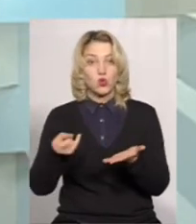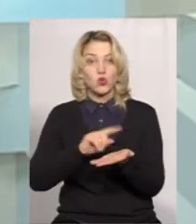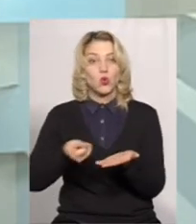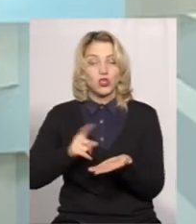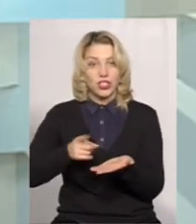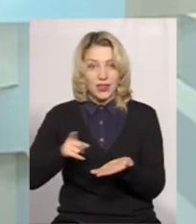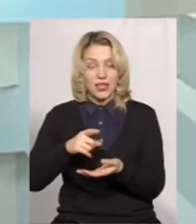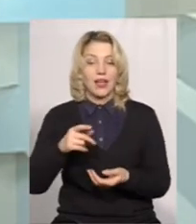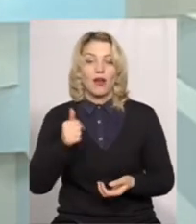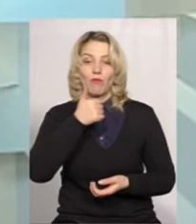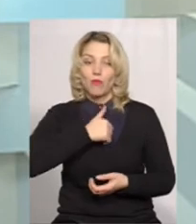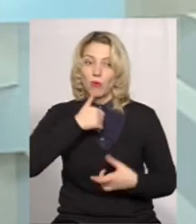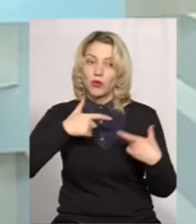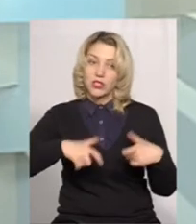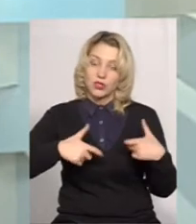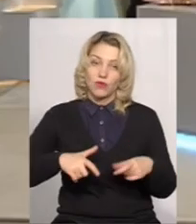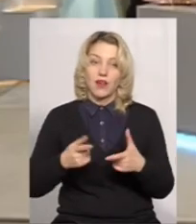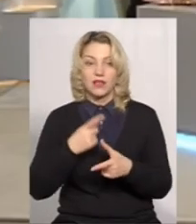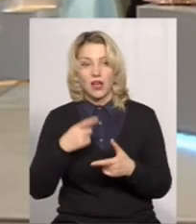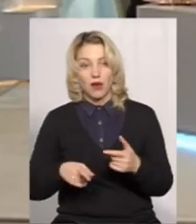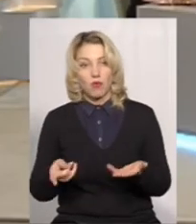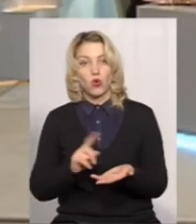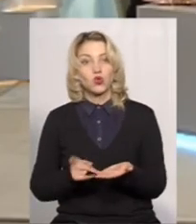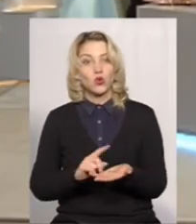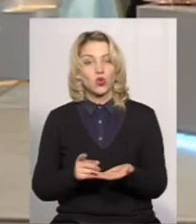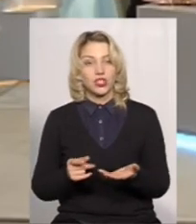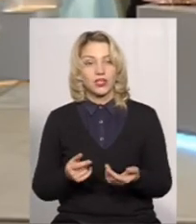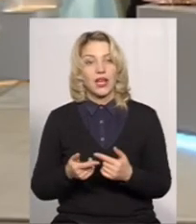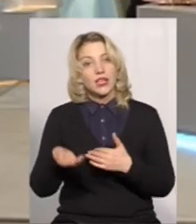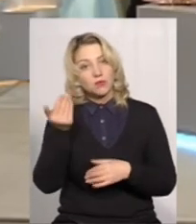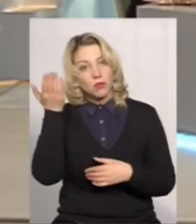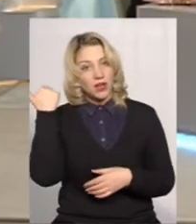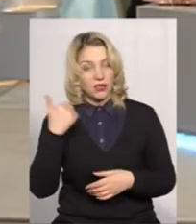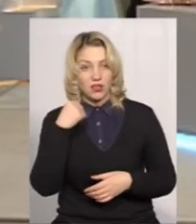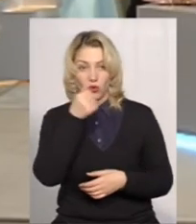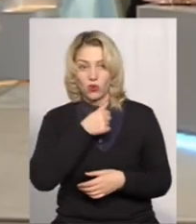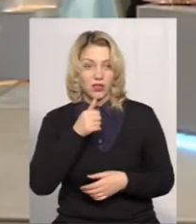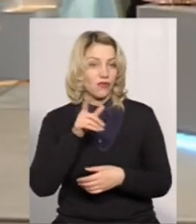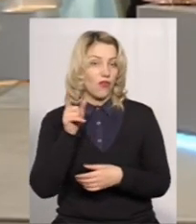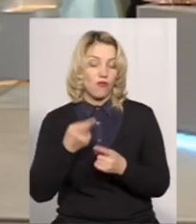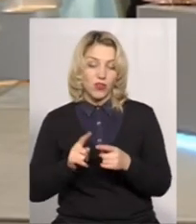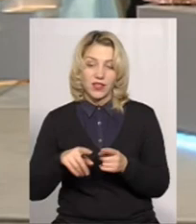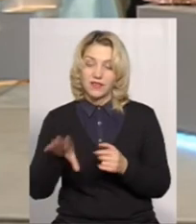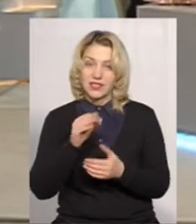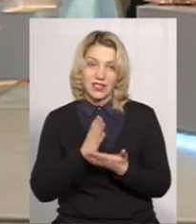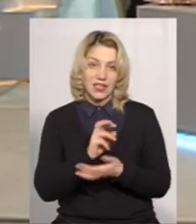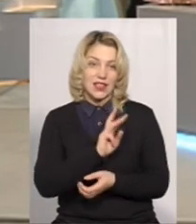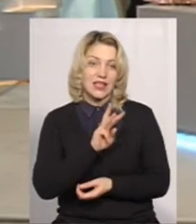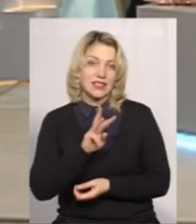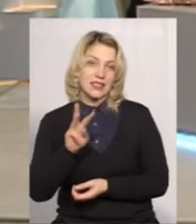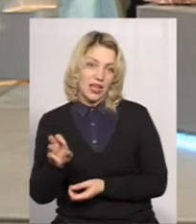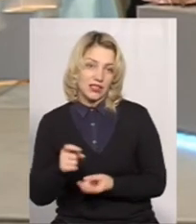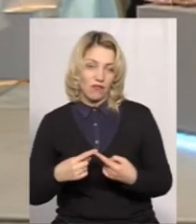пробного тестування або зошити з попередніх років. Вони всі є у нас на сайті